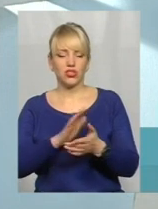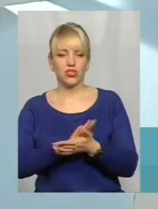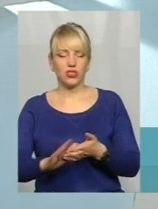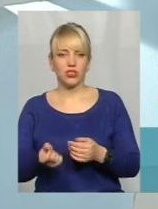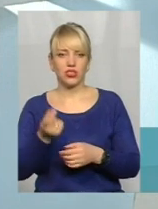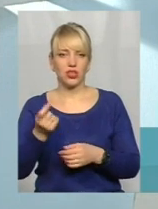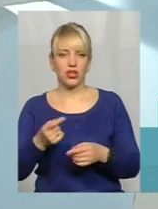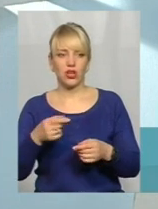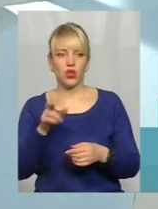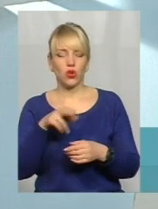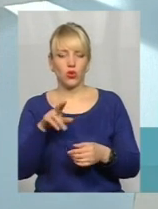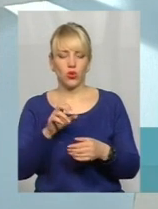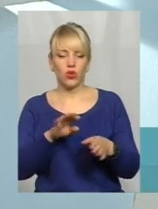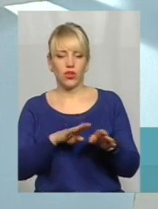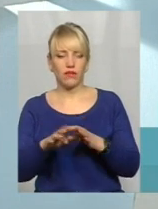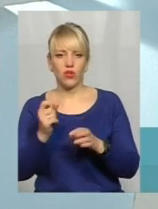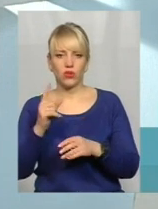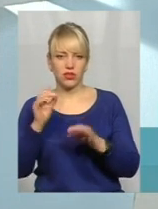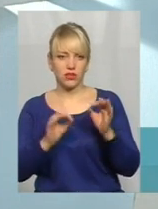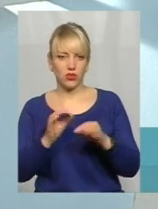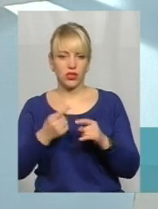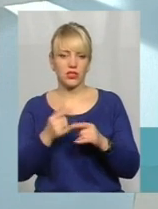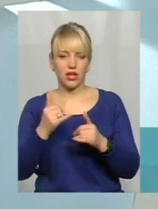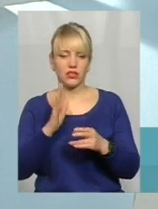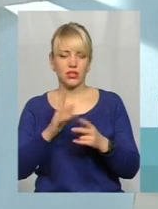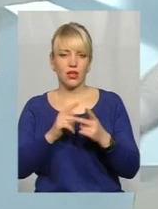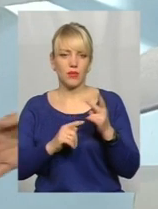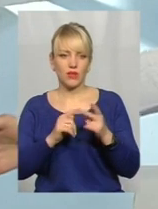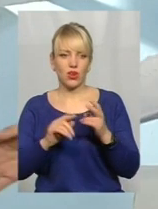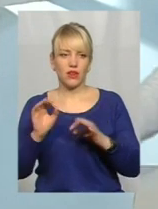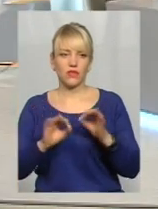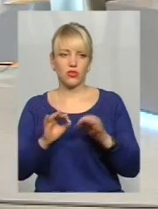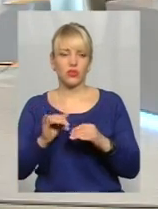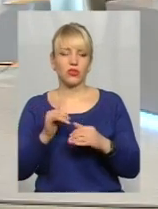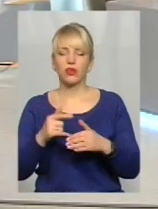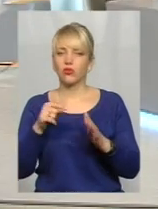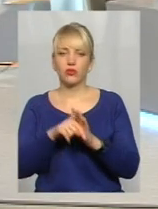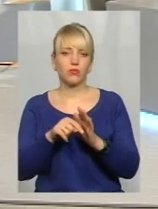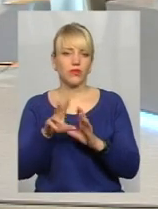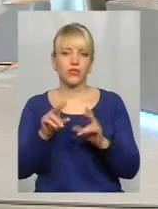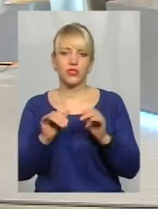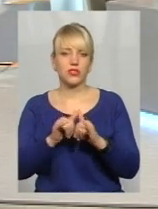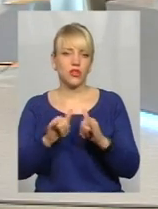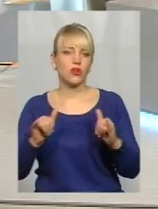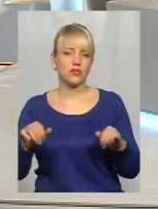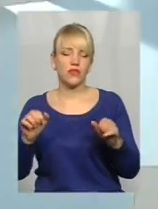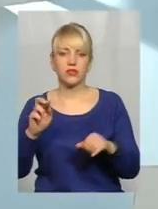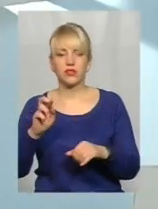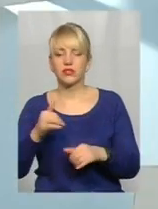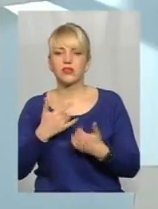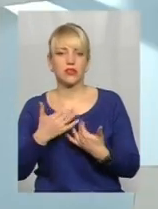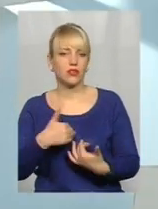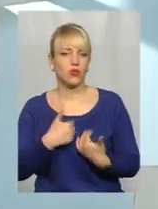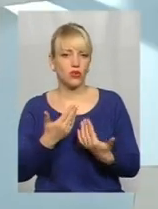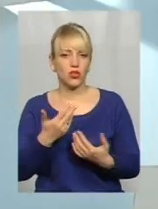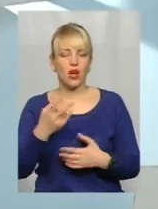до рівня 11%. Зараз це всього лише півтора відсотки. Тобто розвивайся, не хочу, нібито здавалося, аби. Але